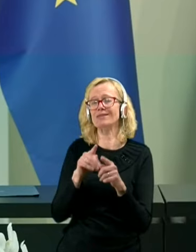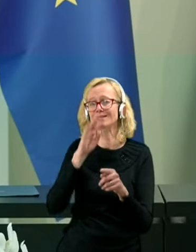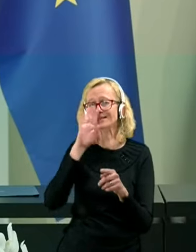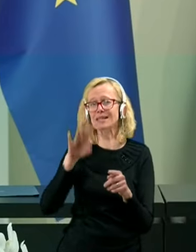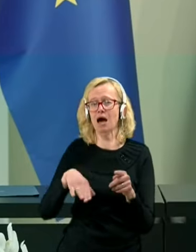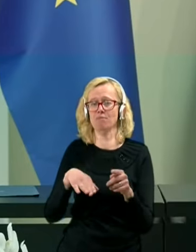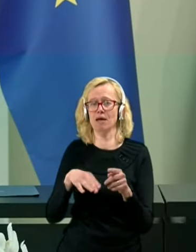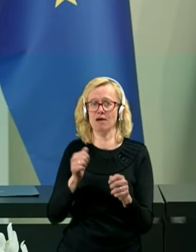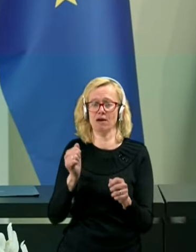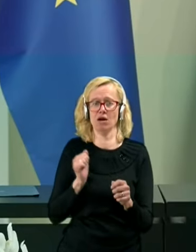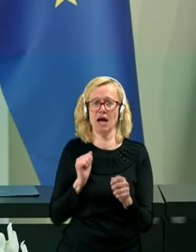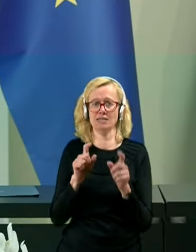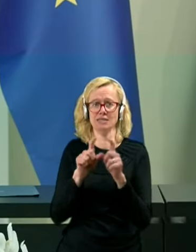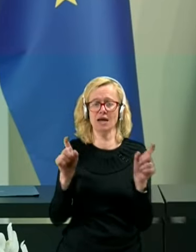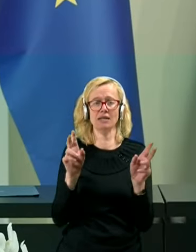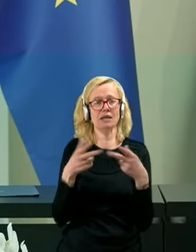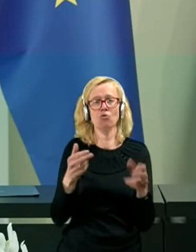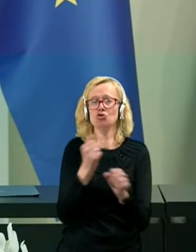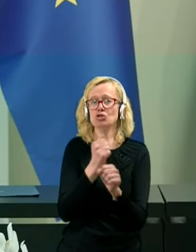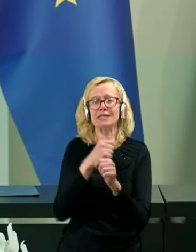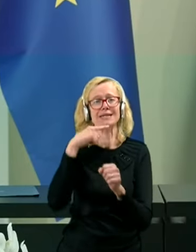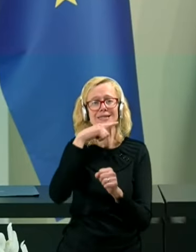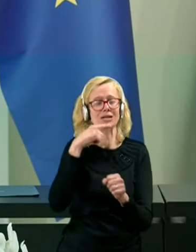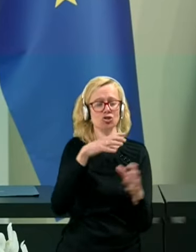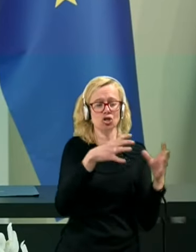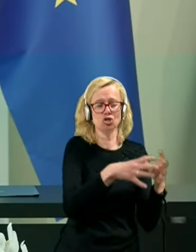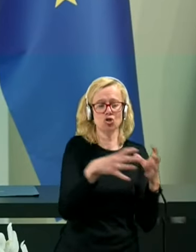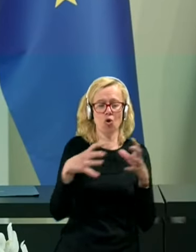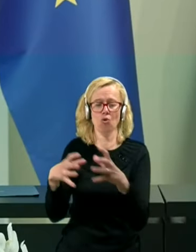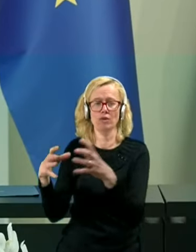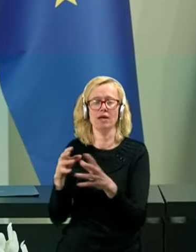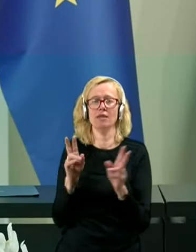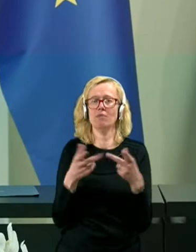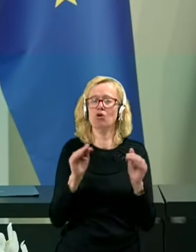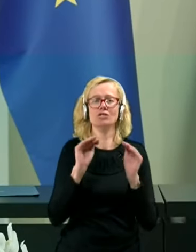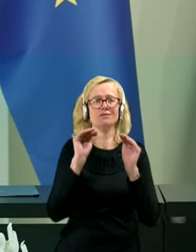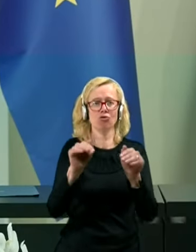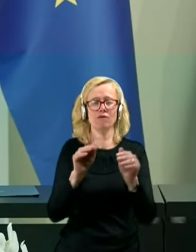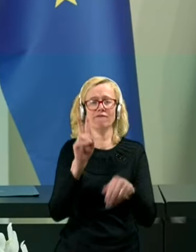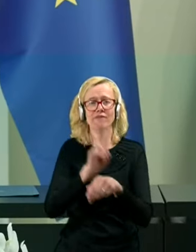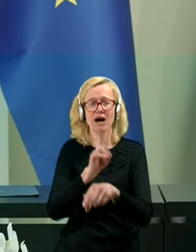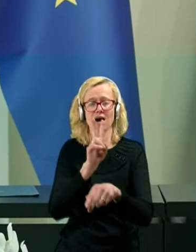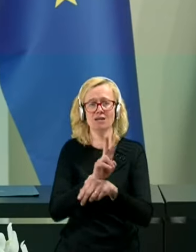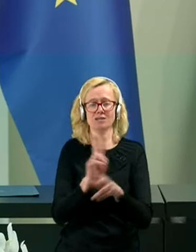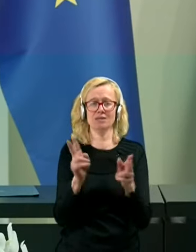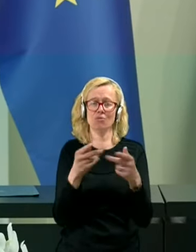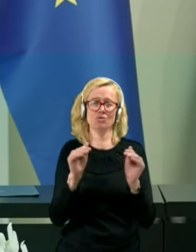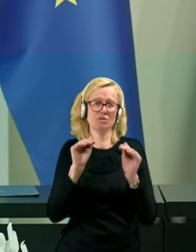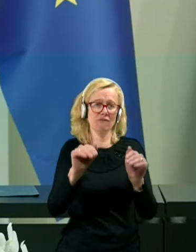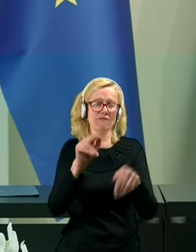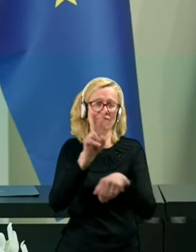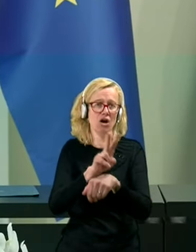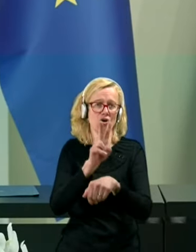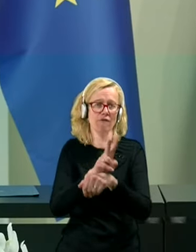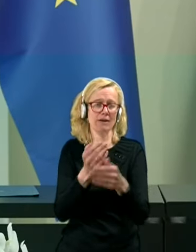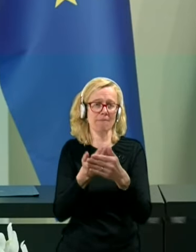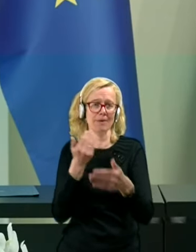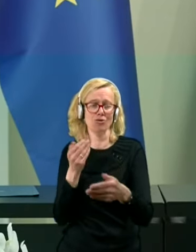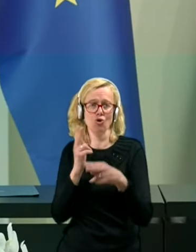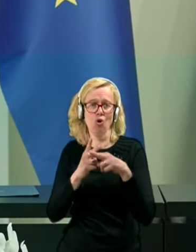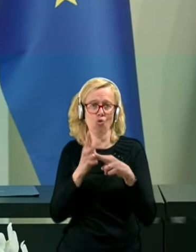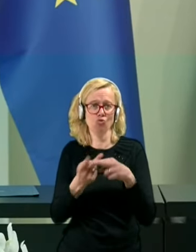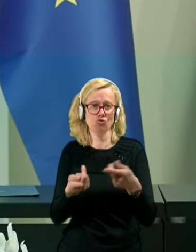moraš delati rdečih con, ne moraš zagotavljati varnosti, ne moraš zagotavljati varovanja pred okužbo